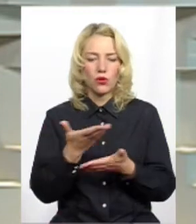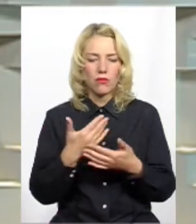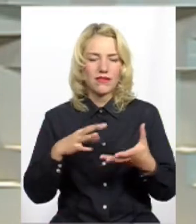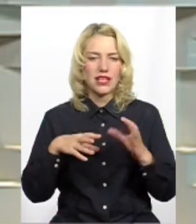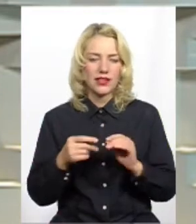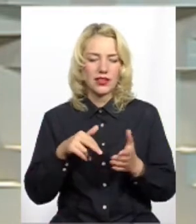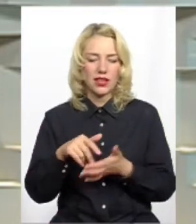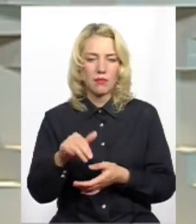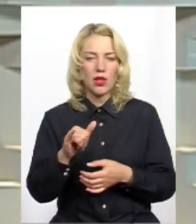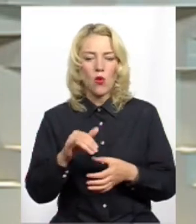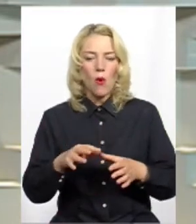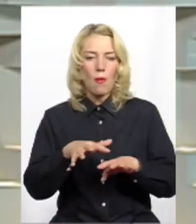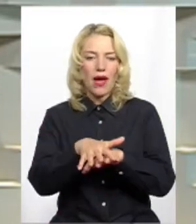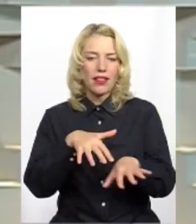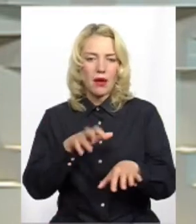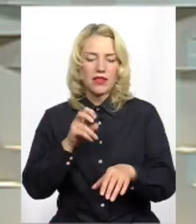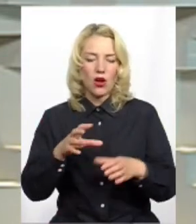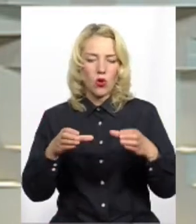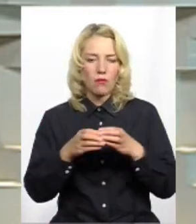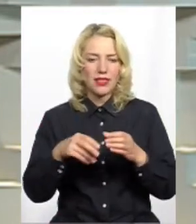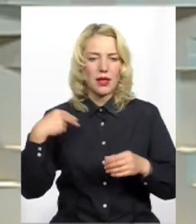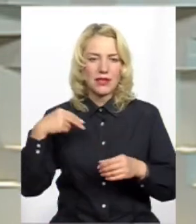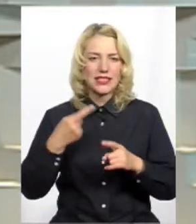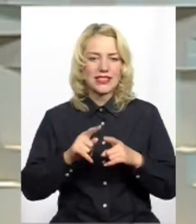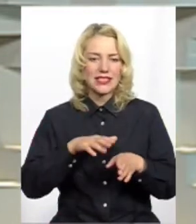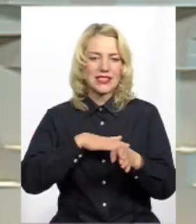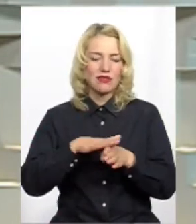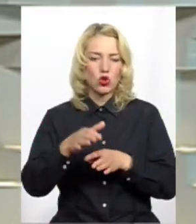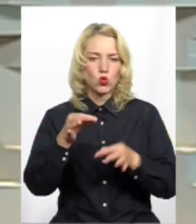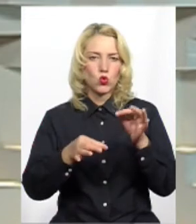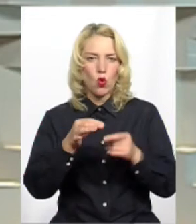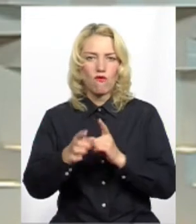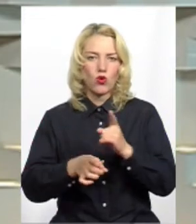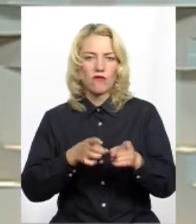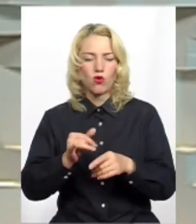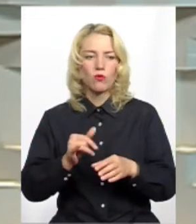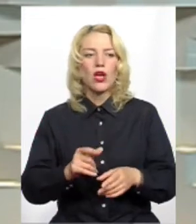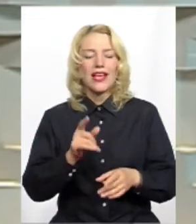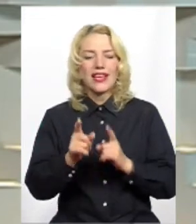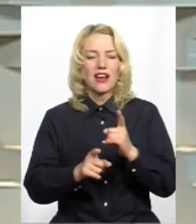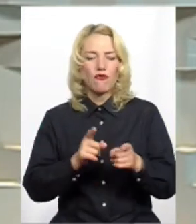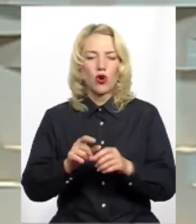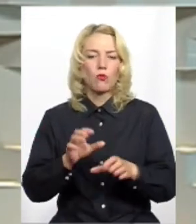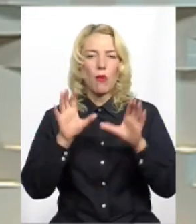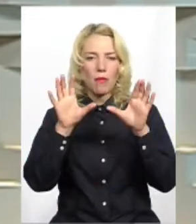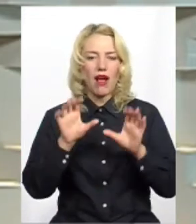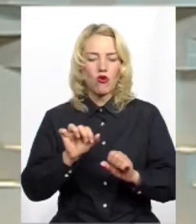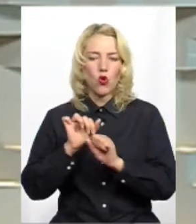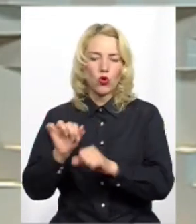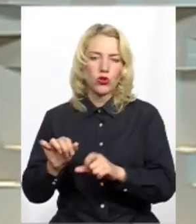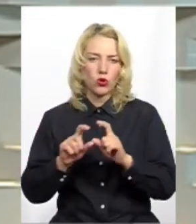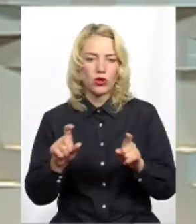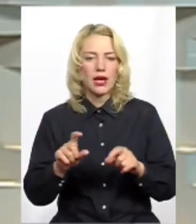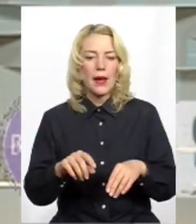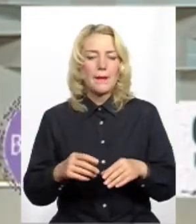у парламент як команда президента, це задійснити судову реформу і реформу прохоронних органів. Призначити порядного